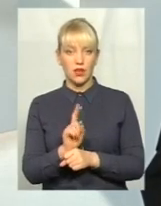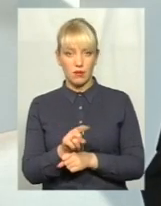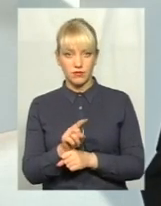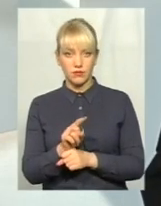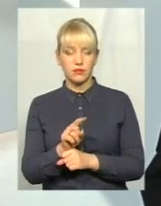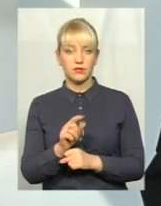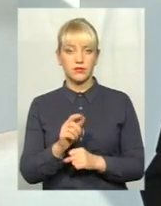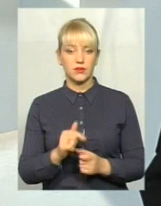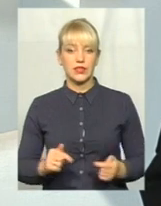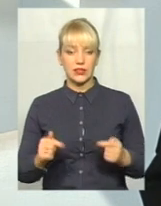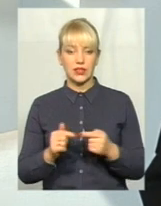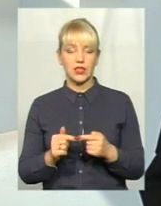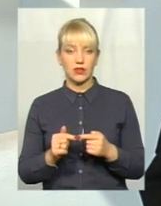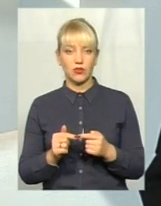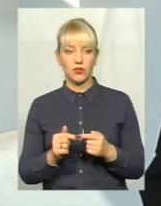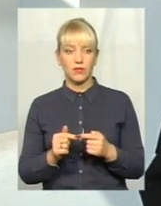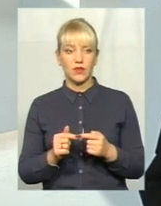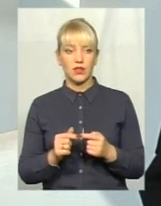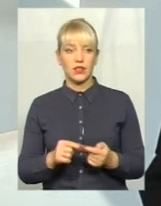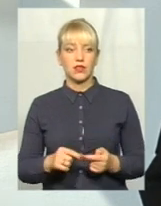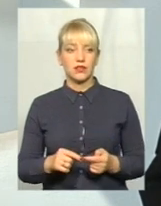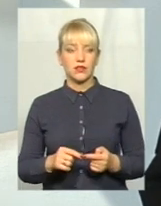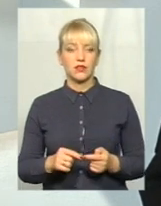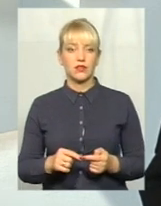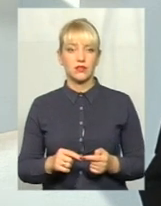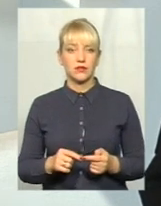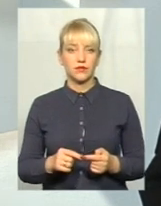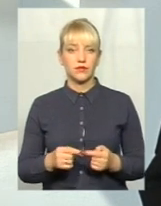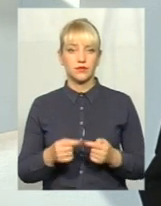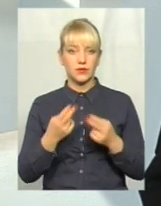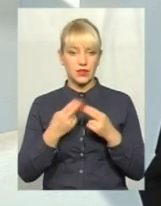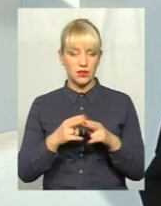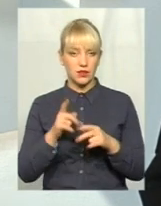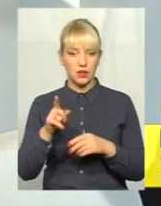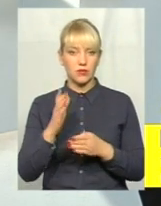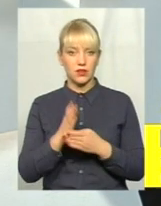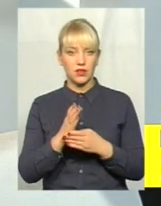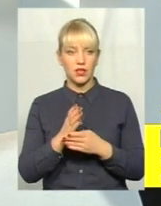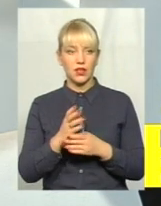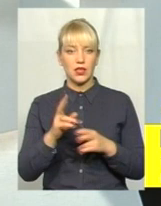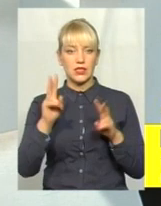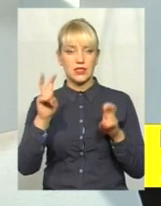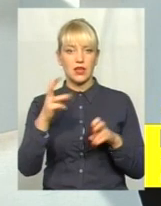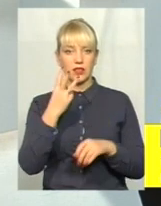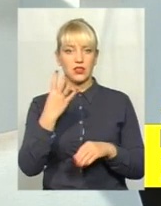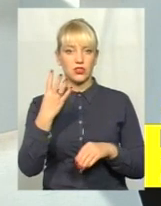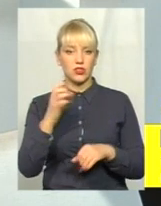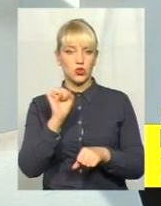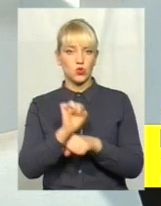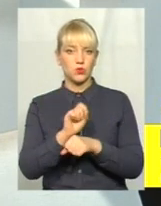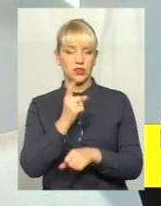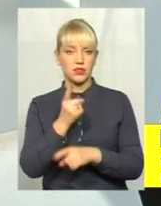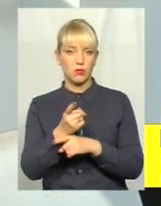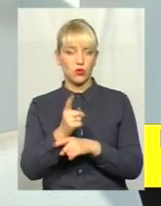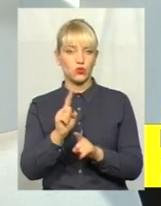згідно дислокації технічних засобів регулювання дорожнього руху, там встановлено знак 334, зупинка заборонено. Чому?